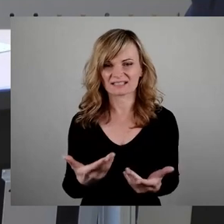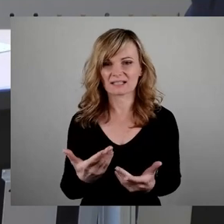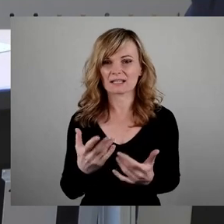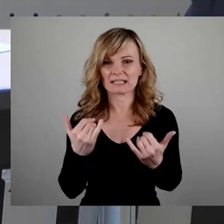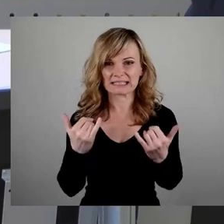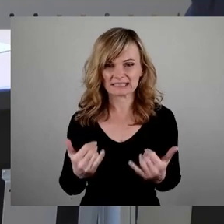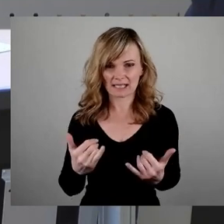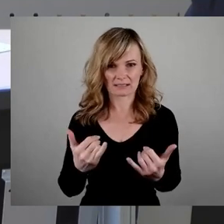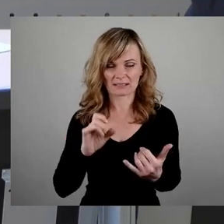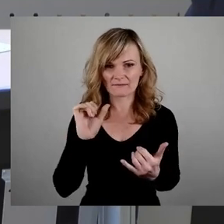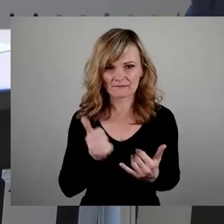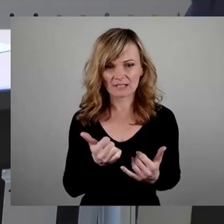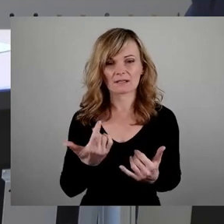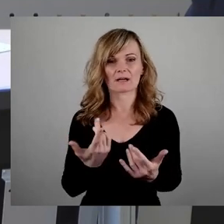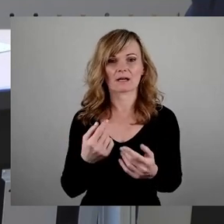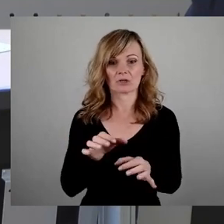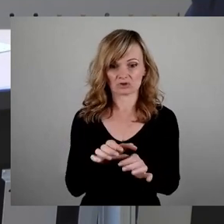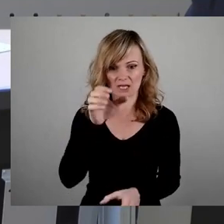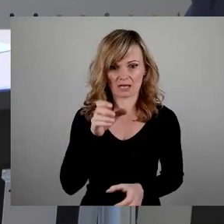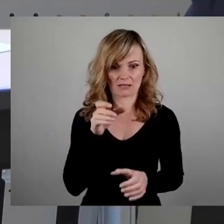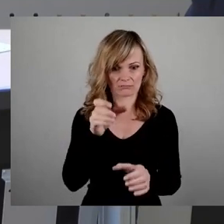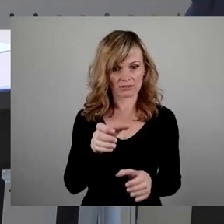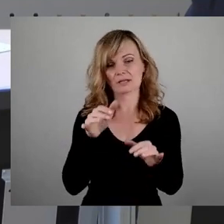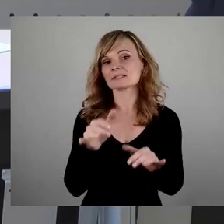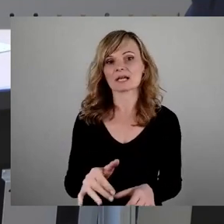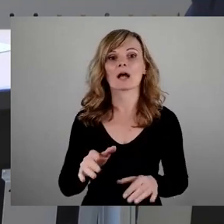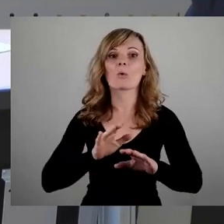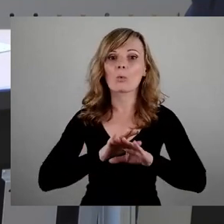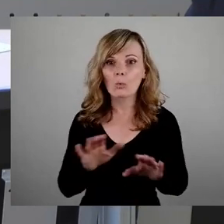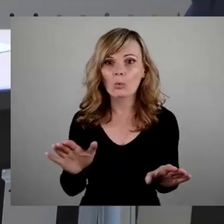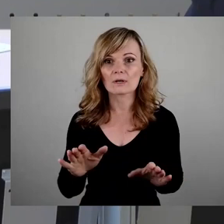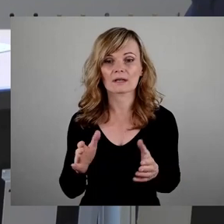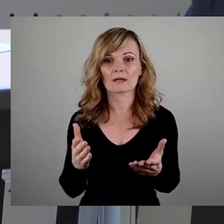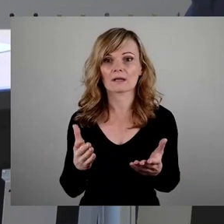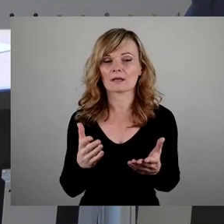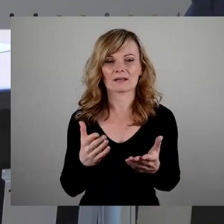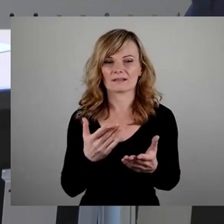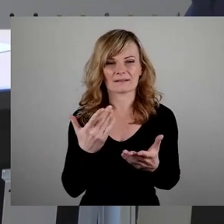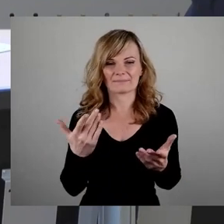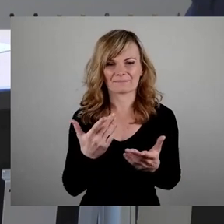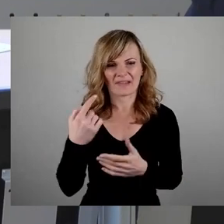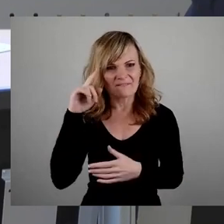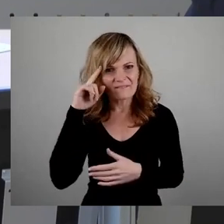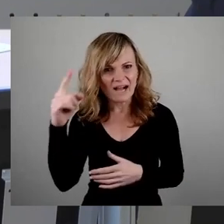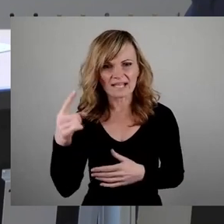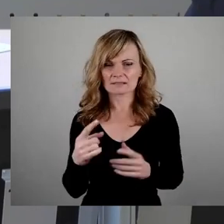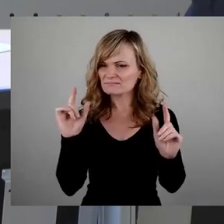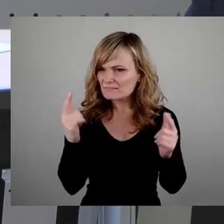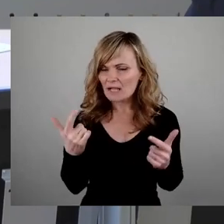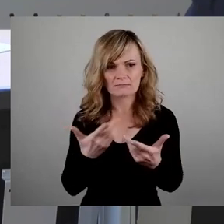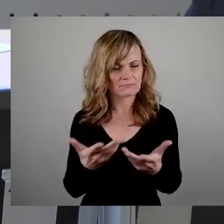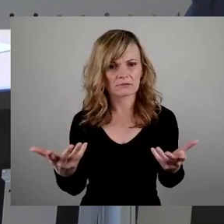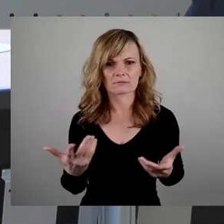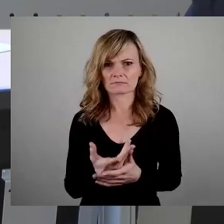wieder aufgestellte Stähle da ist und ohne vor allem, ohne dass irgendjemand was davon weiß. Denn spannenderweise